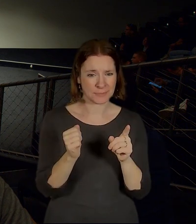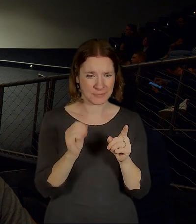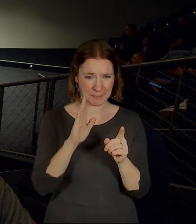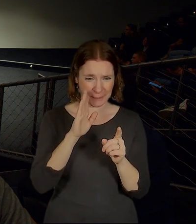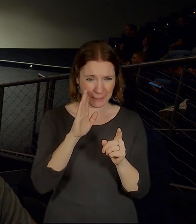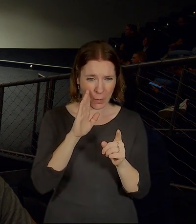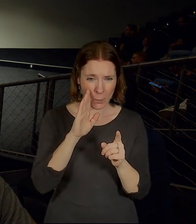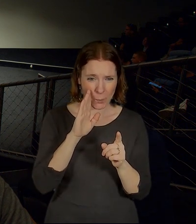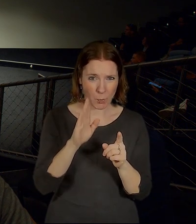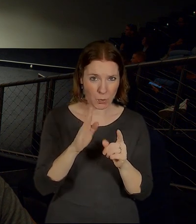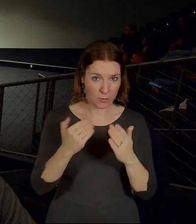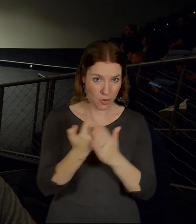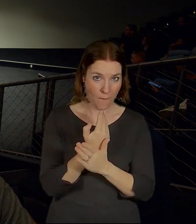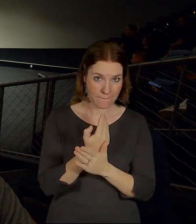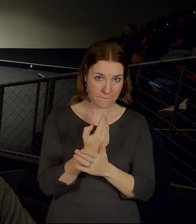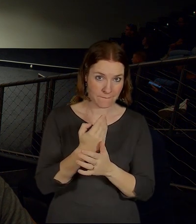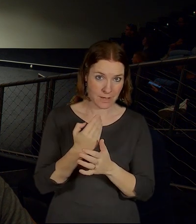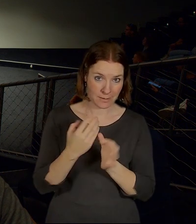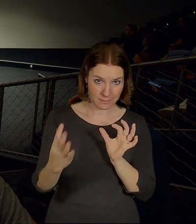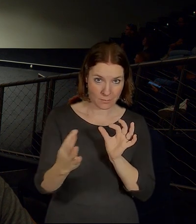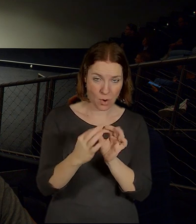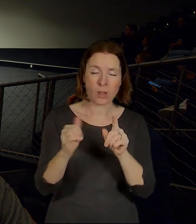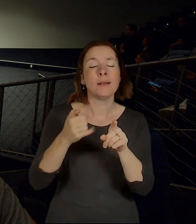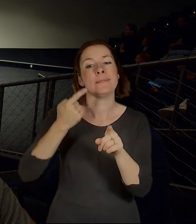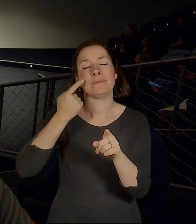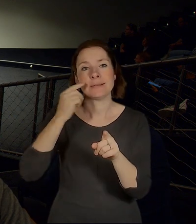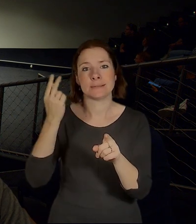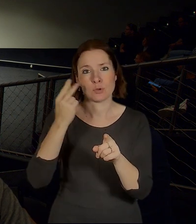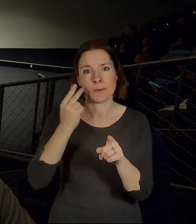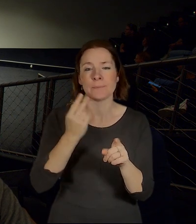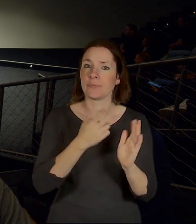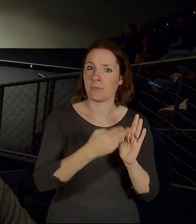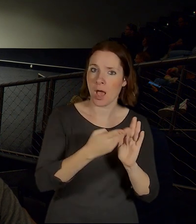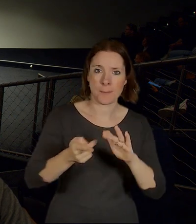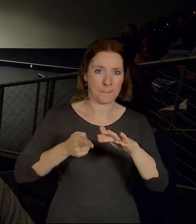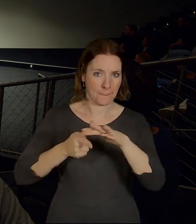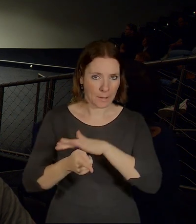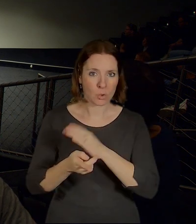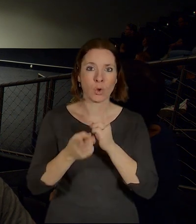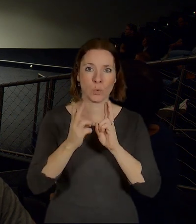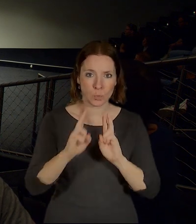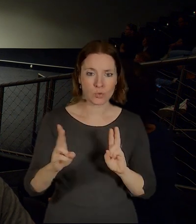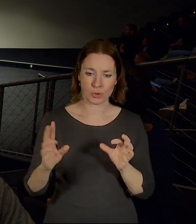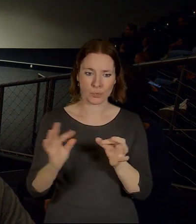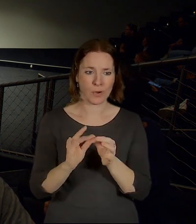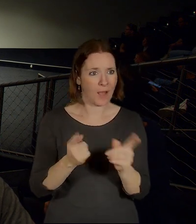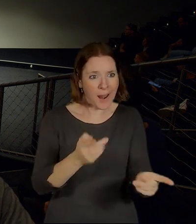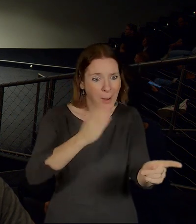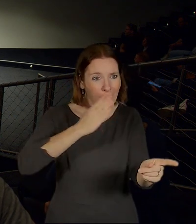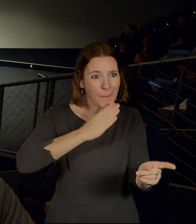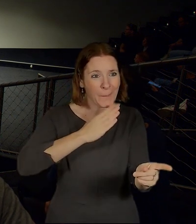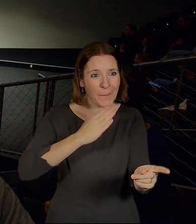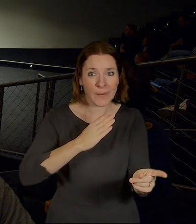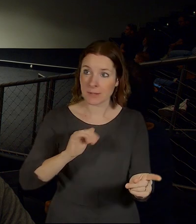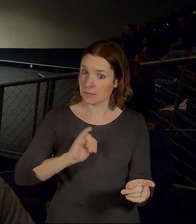propojení někde? My jsme zviděli, že železnice a metro na mnoha místech by mohly být propojeny, nejsou. Čeká nás nějaké takovéhle